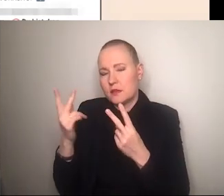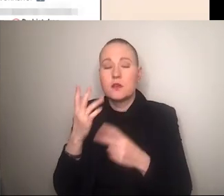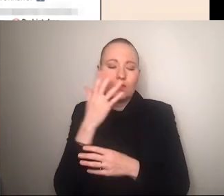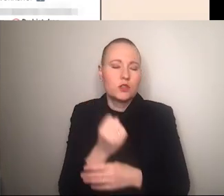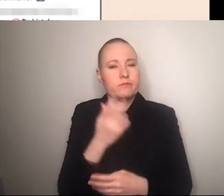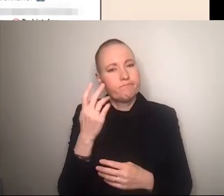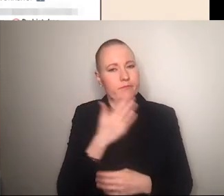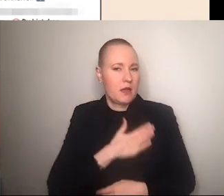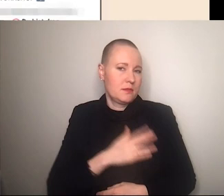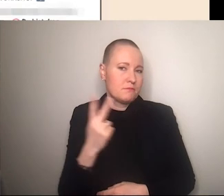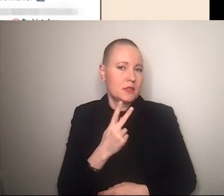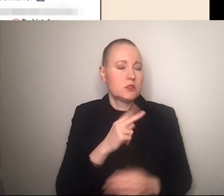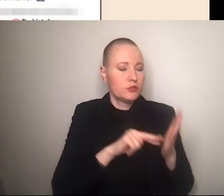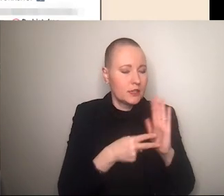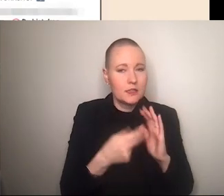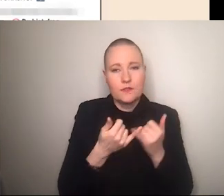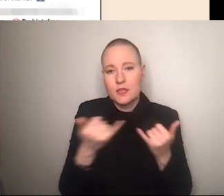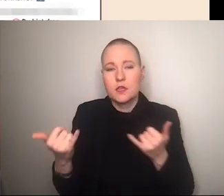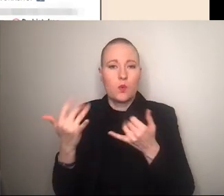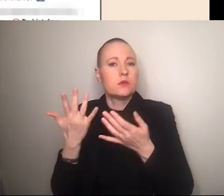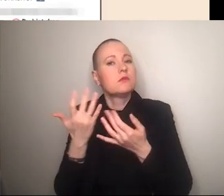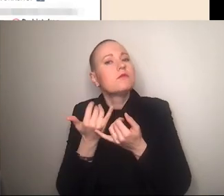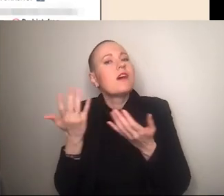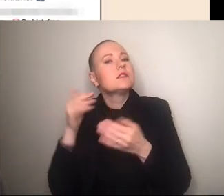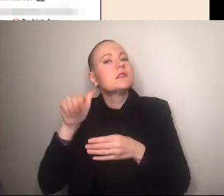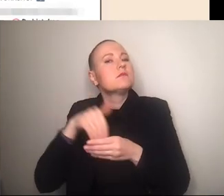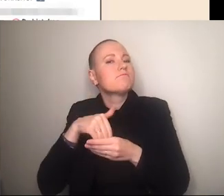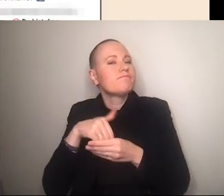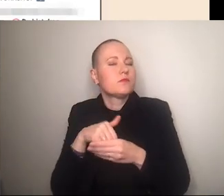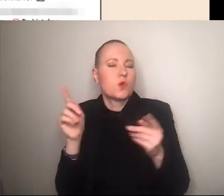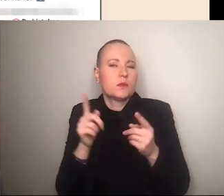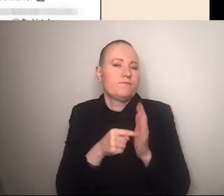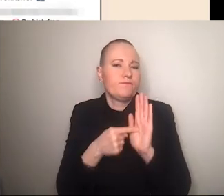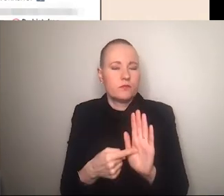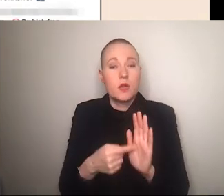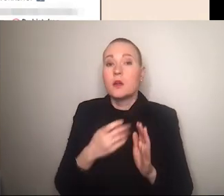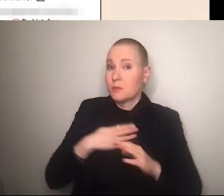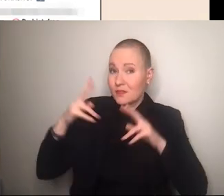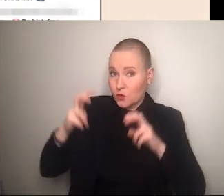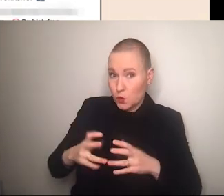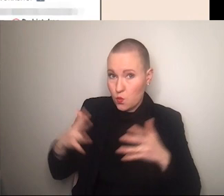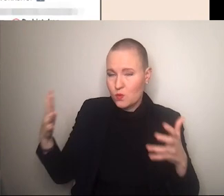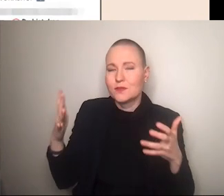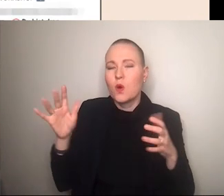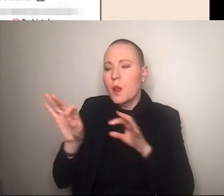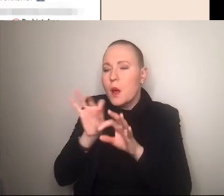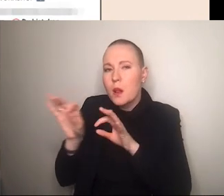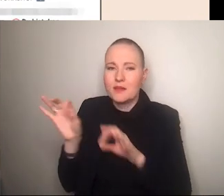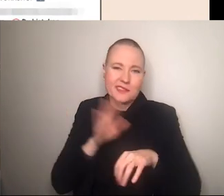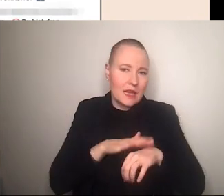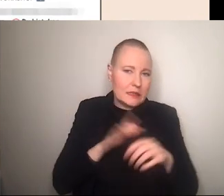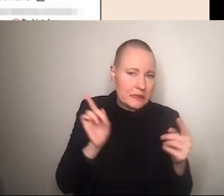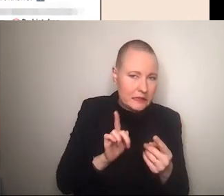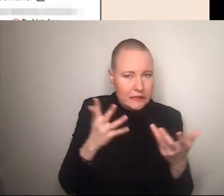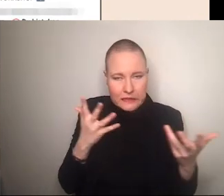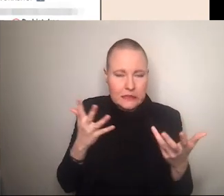werde ich nun folgenden beispielhaft eingehen wie gesagt nur kurzer ausschnitt in meiner größeren forschungsarbeit einfach aufgrund des zeitlichen rahmens und